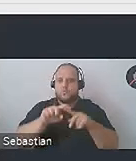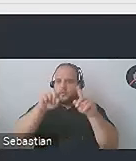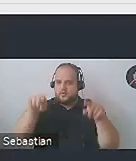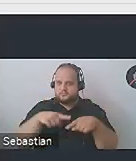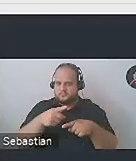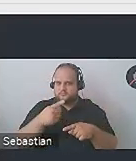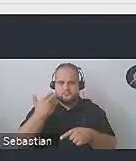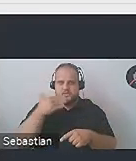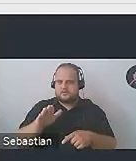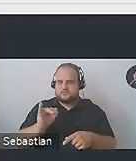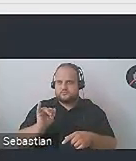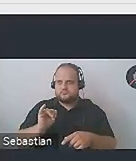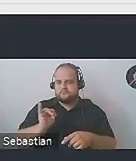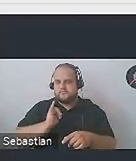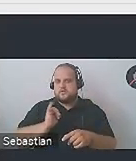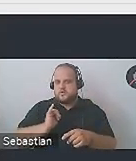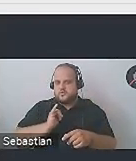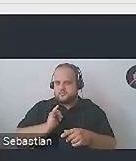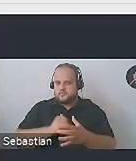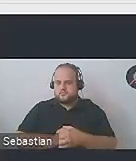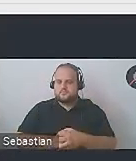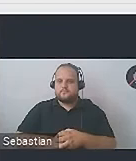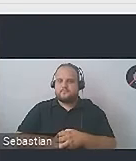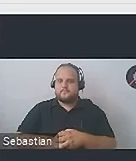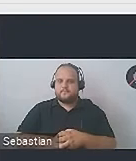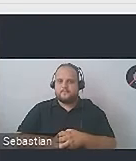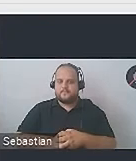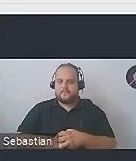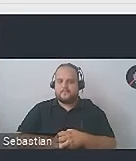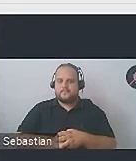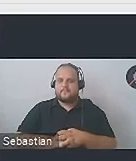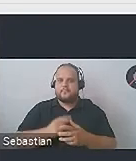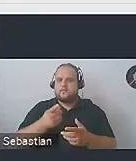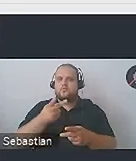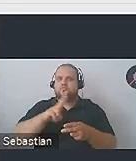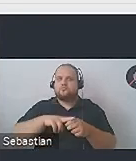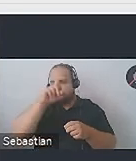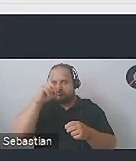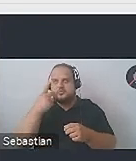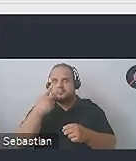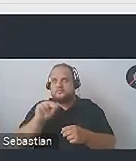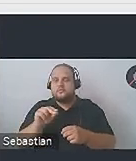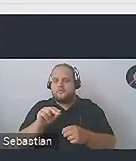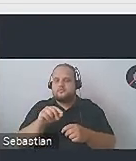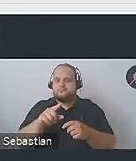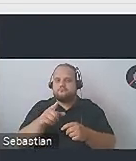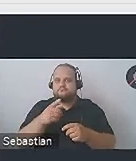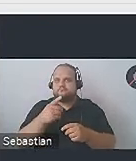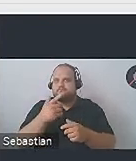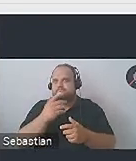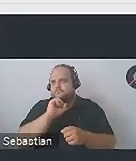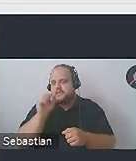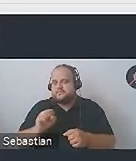o tyle, że nawet w instytucjach, które zasadniczo nie mają jakiejś dużej obecności online, formularze zdarzają się często, bo a to